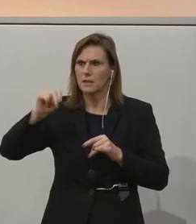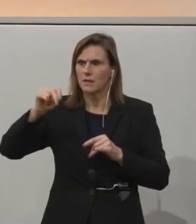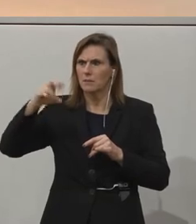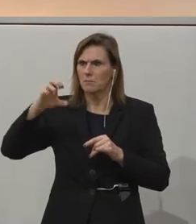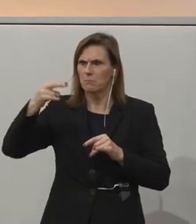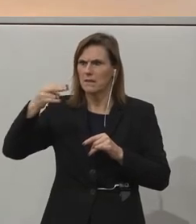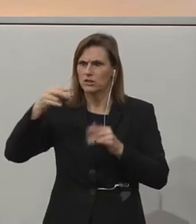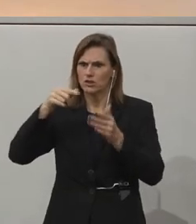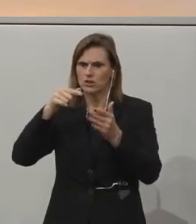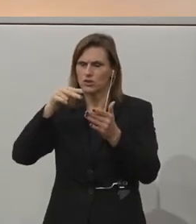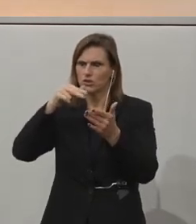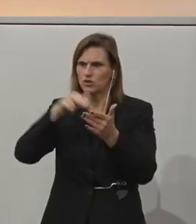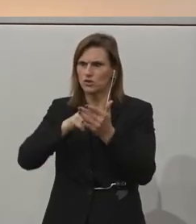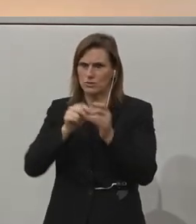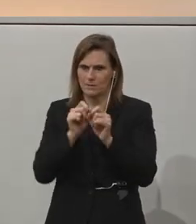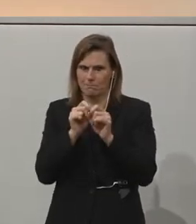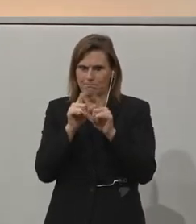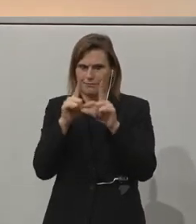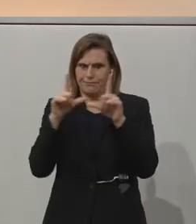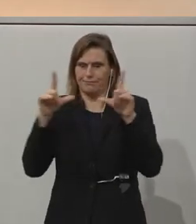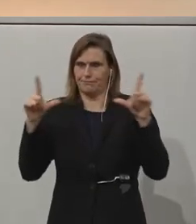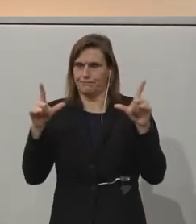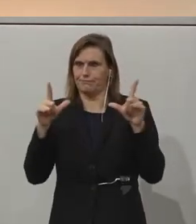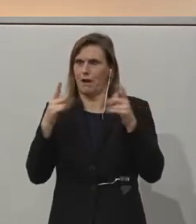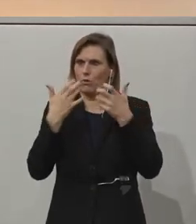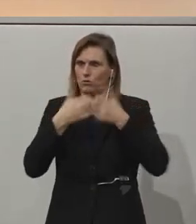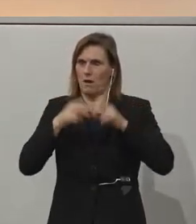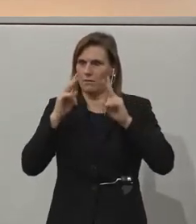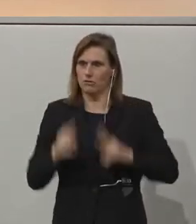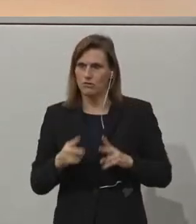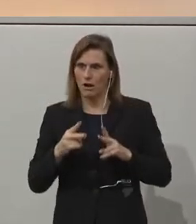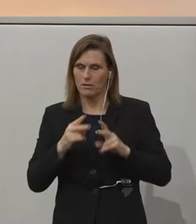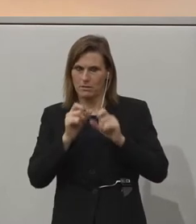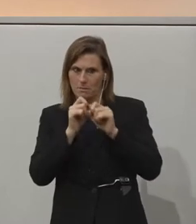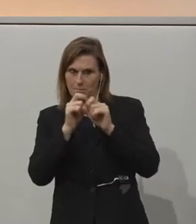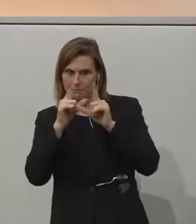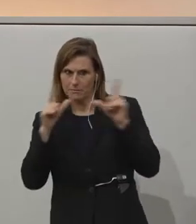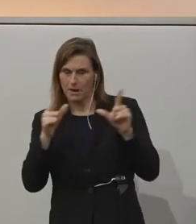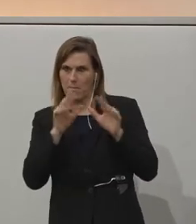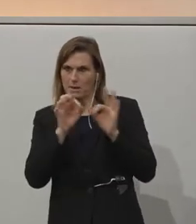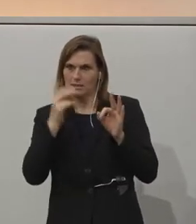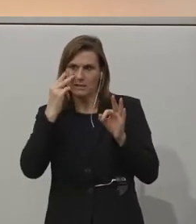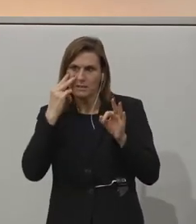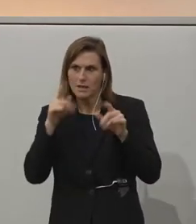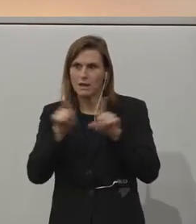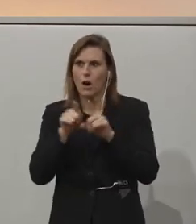on the mobile phone. So people who find it difficult to read numbers and particularly in print can